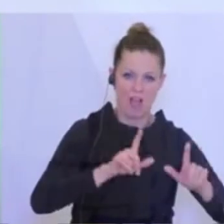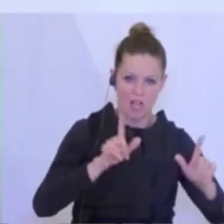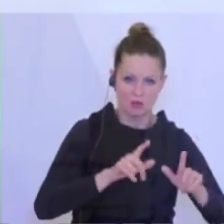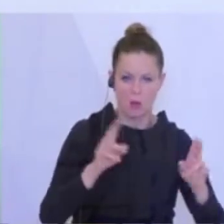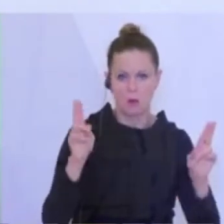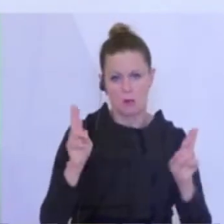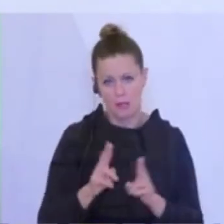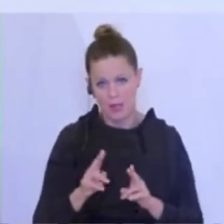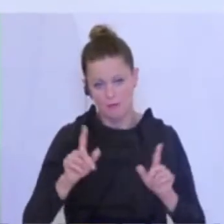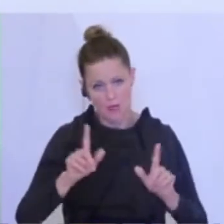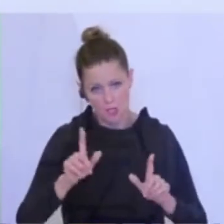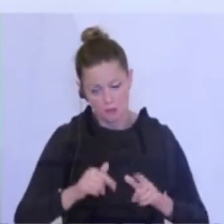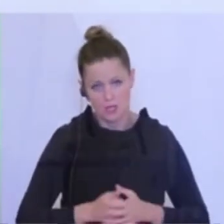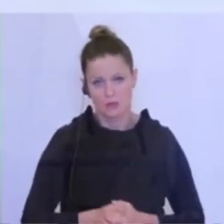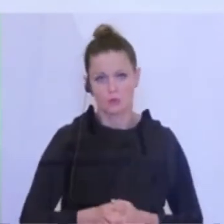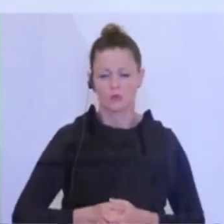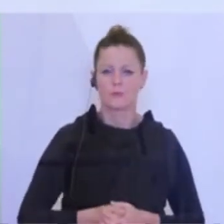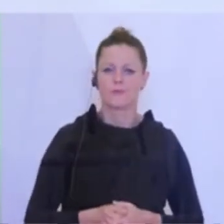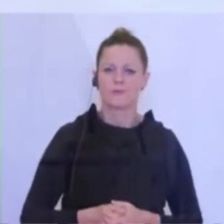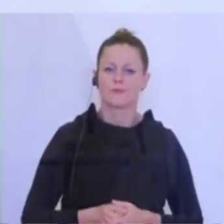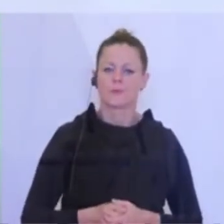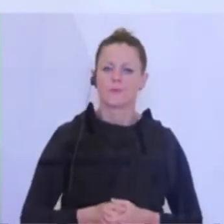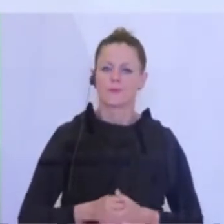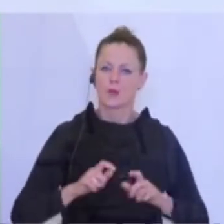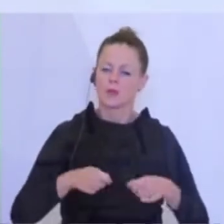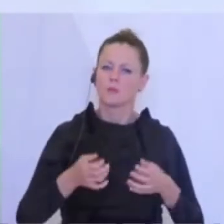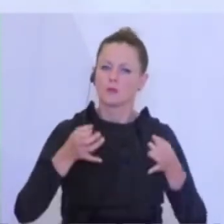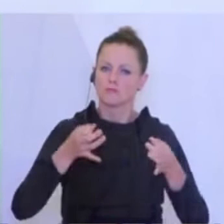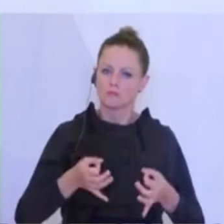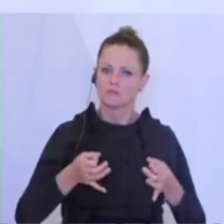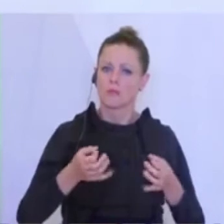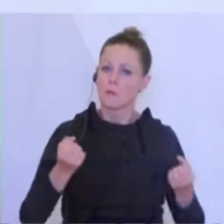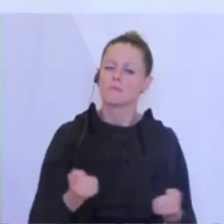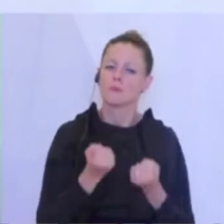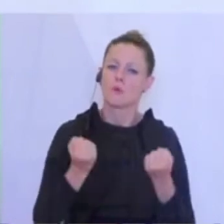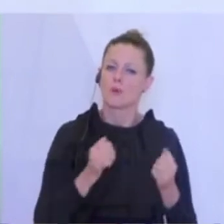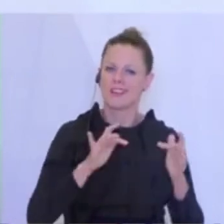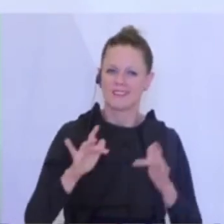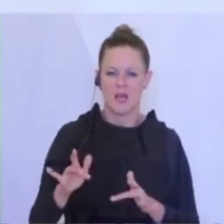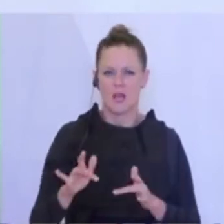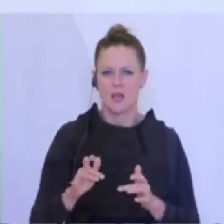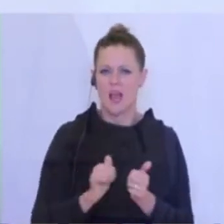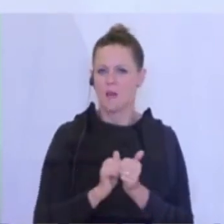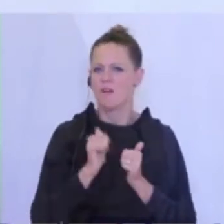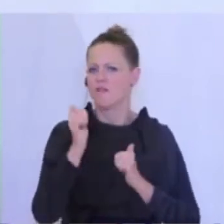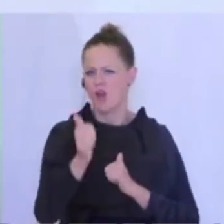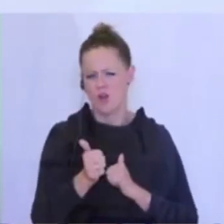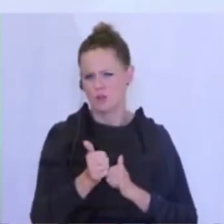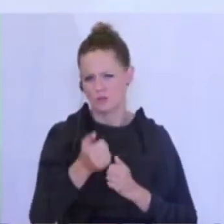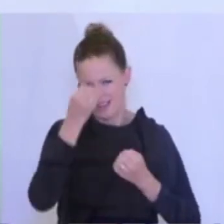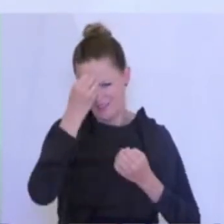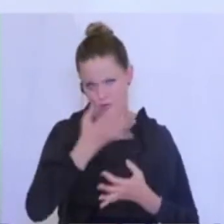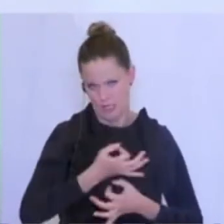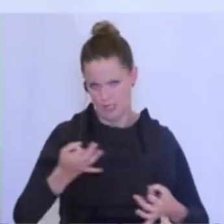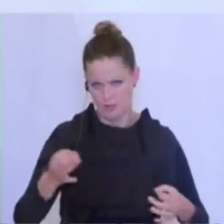auch kleinere. Und da gibt es natürlich entsprechende Bemühungen. Ich will da auf keinen Fall vorgreifen.